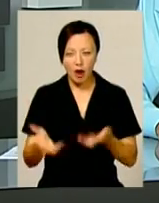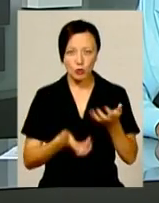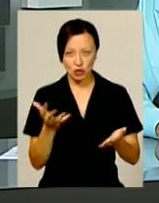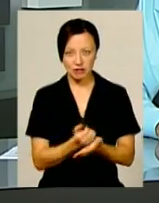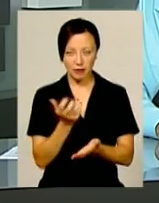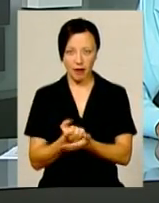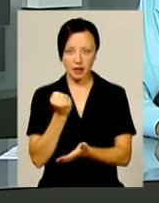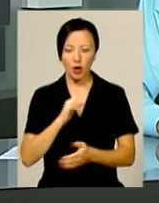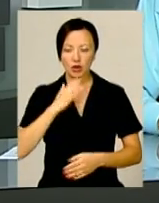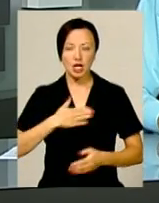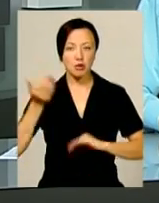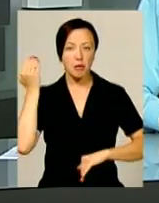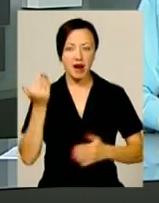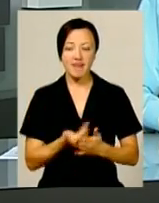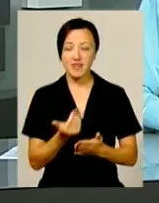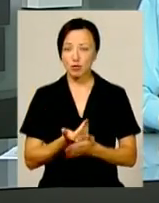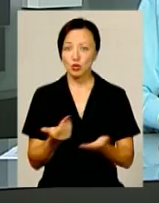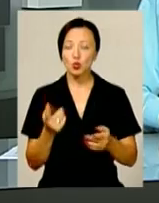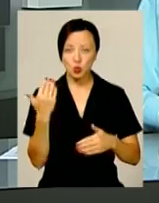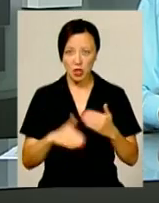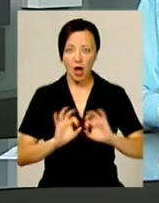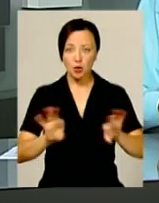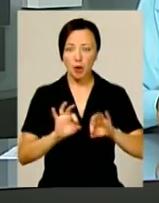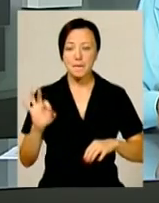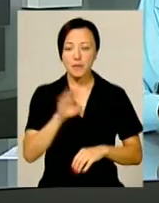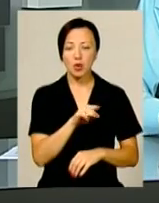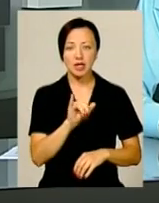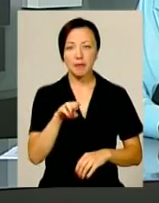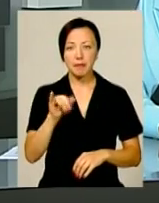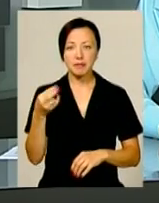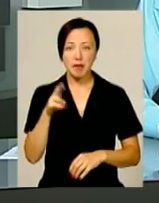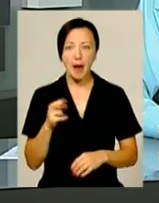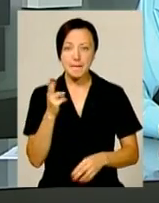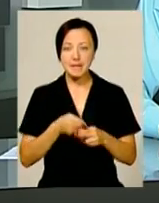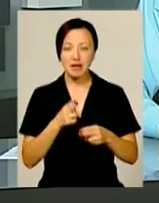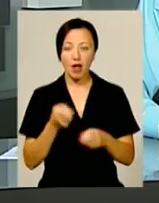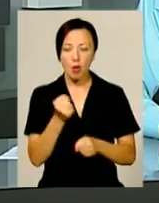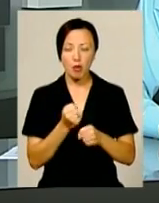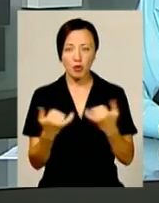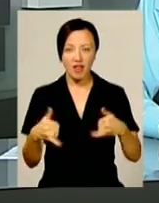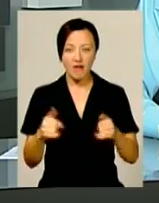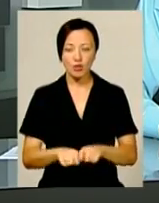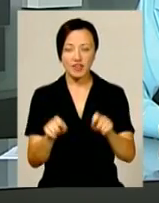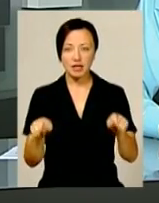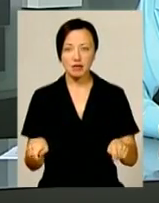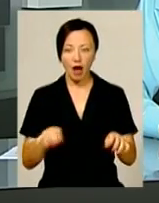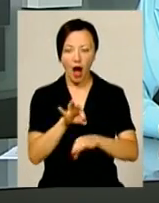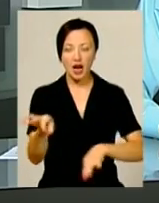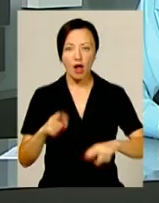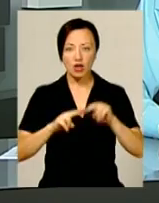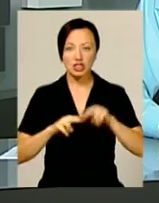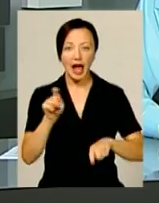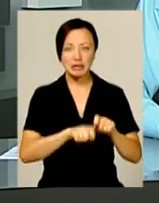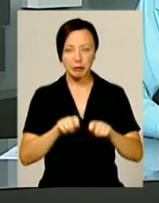знахідки. В наших попередніх випусках ми вже розповідали про Трипільську металообробну ливарню, відкриття тамтешньої археологічної